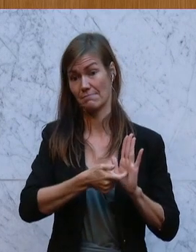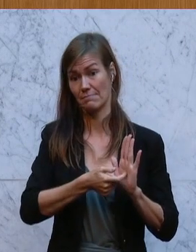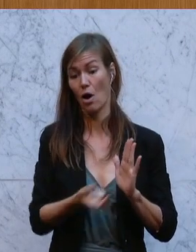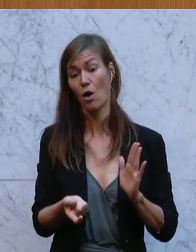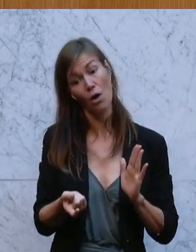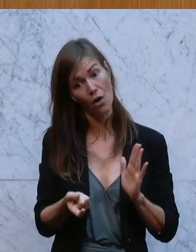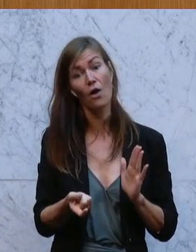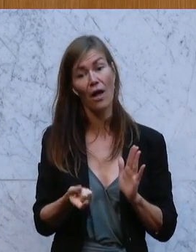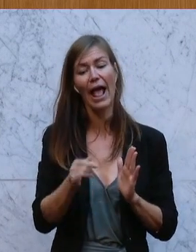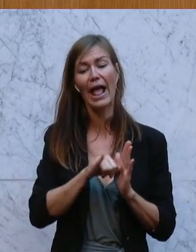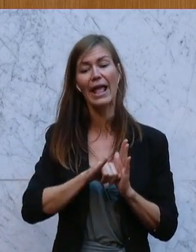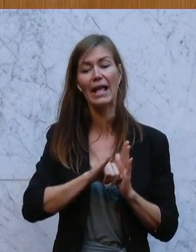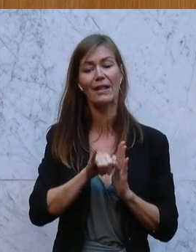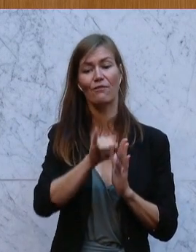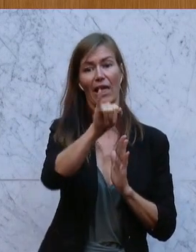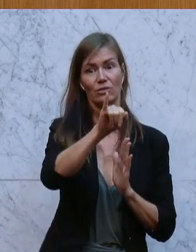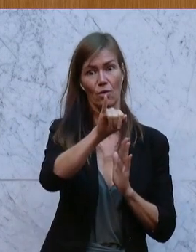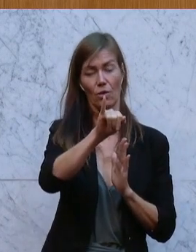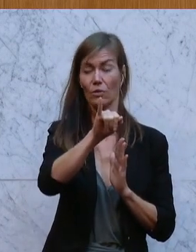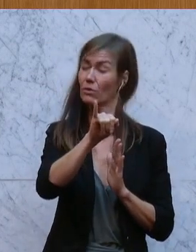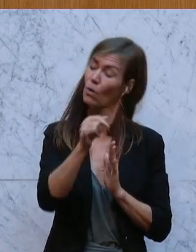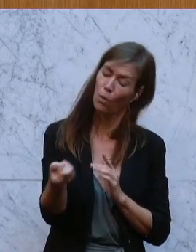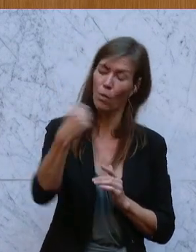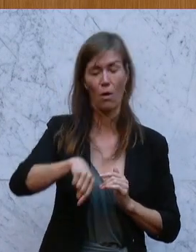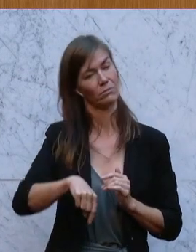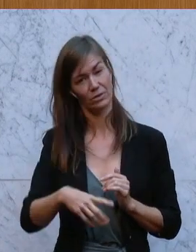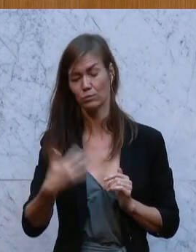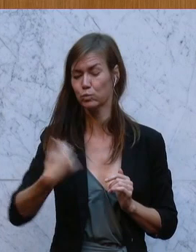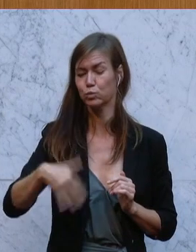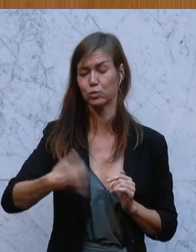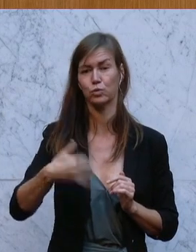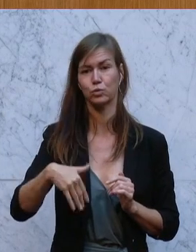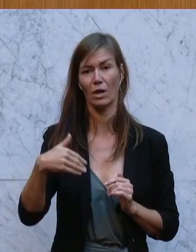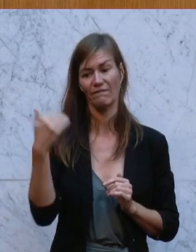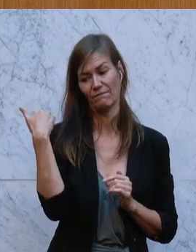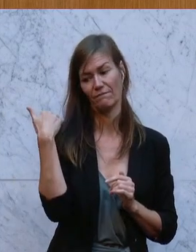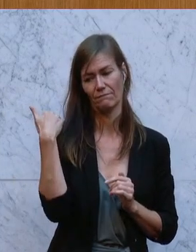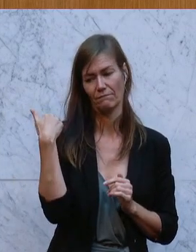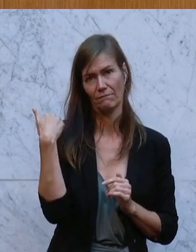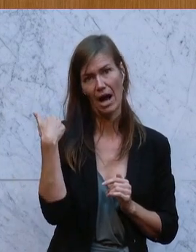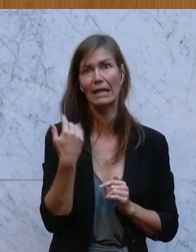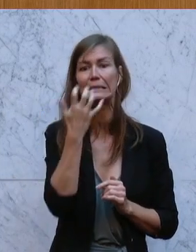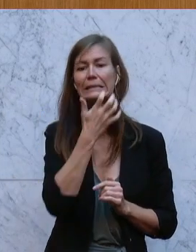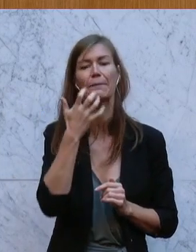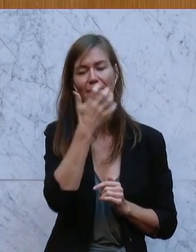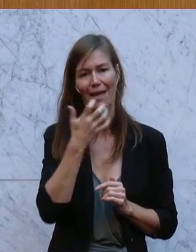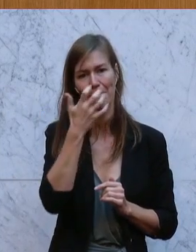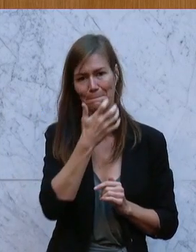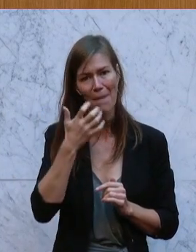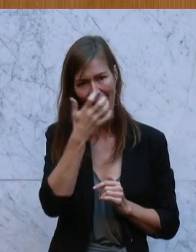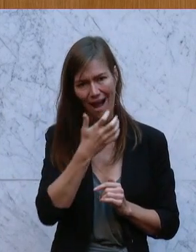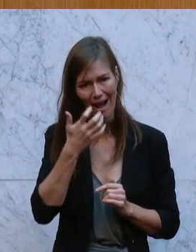Inflation auf uns zurollt. Es war im September, das stimmt, also vor 23